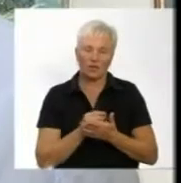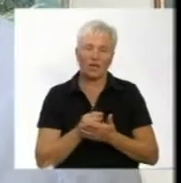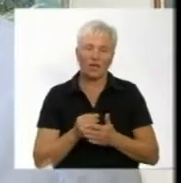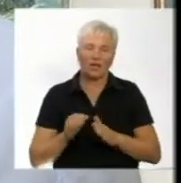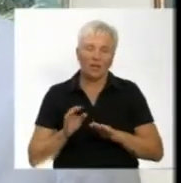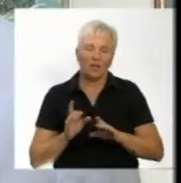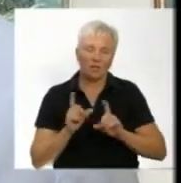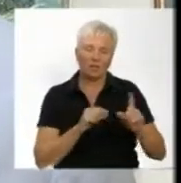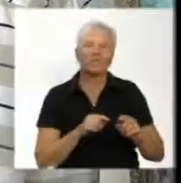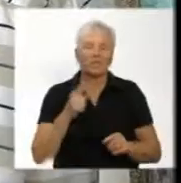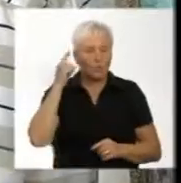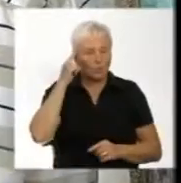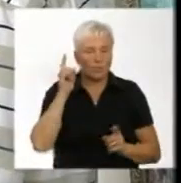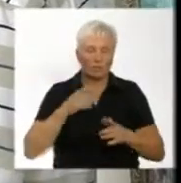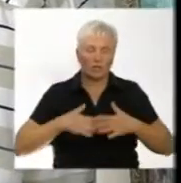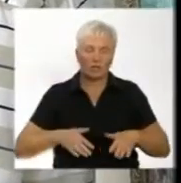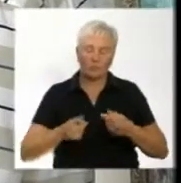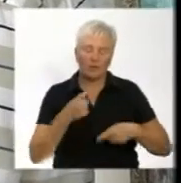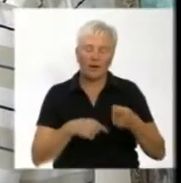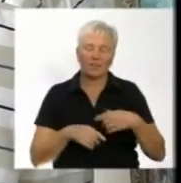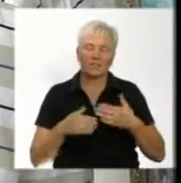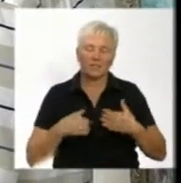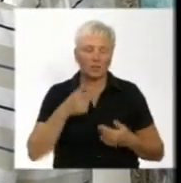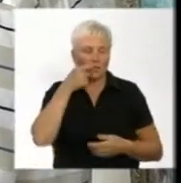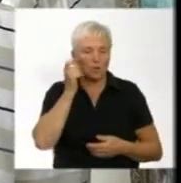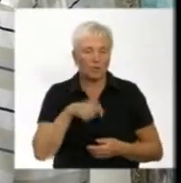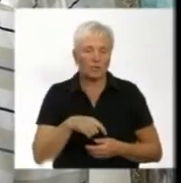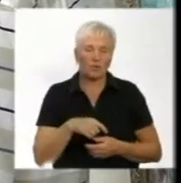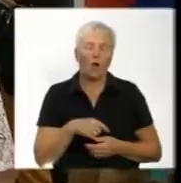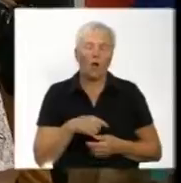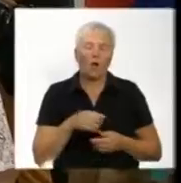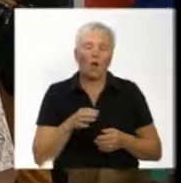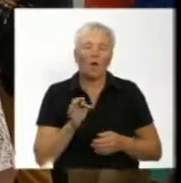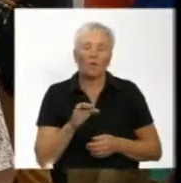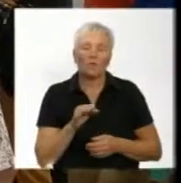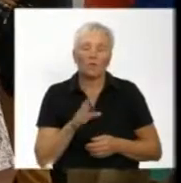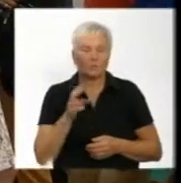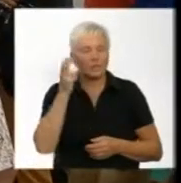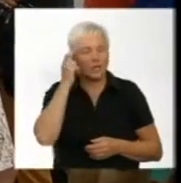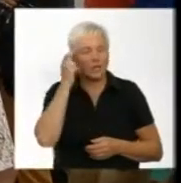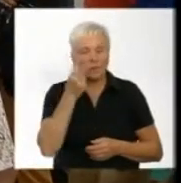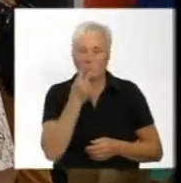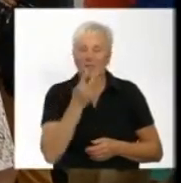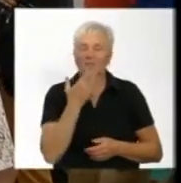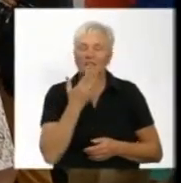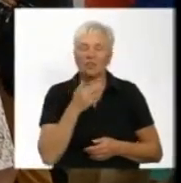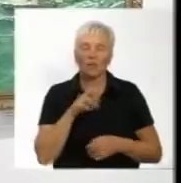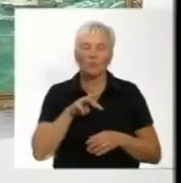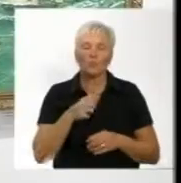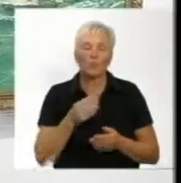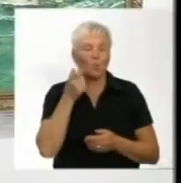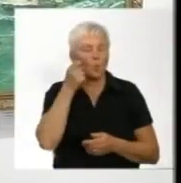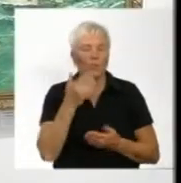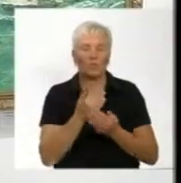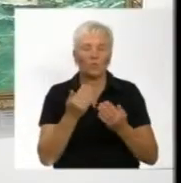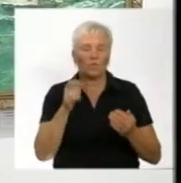буде наш, він повернеться. Восени організатори планують презентувати Кримську сюїту і в Києві – Національному музеї літератури України.